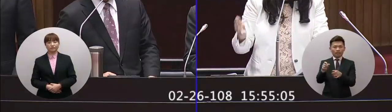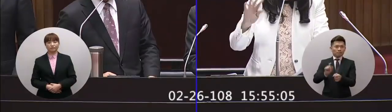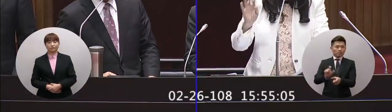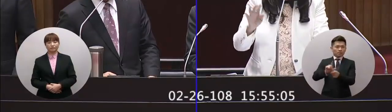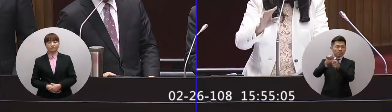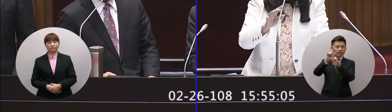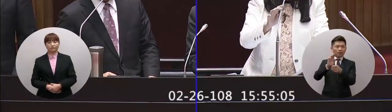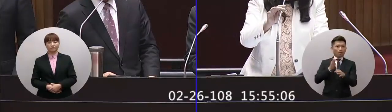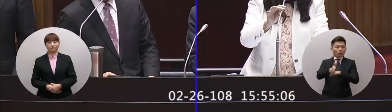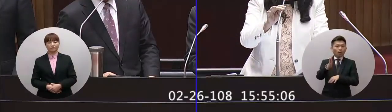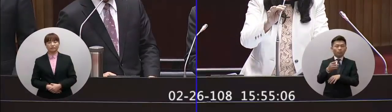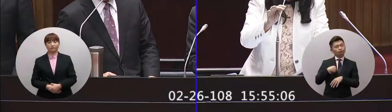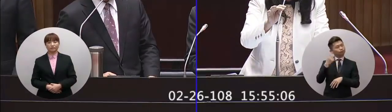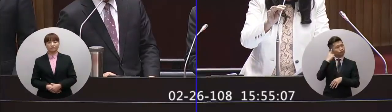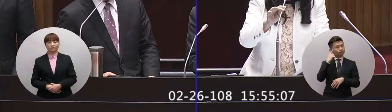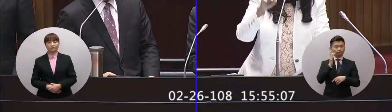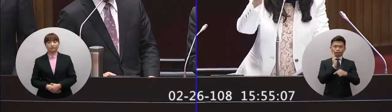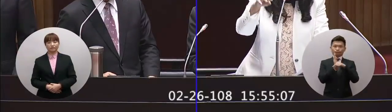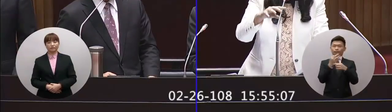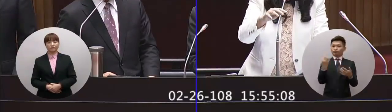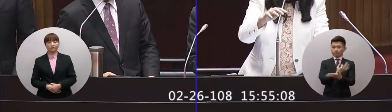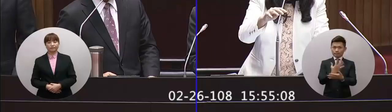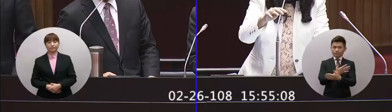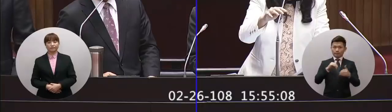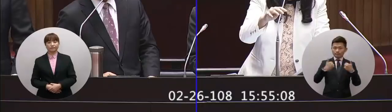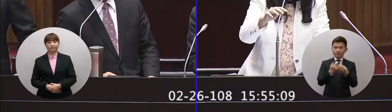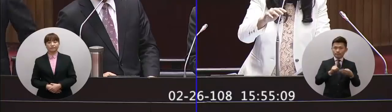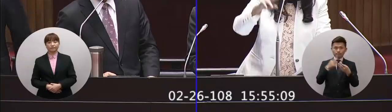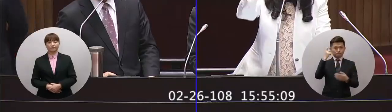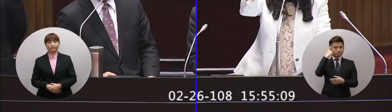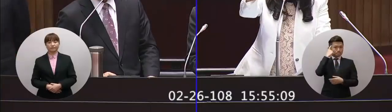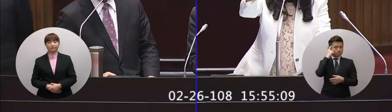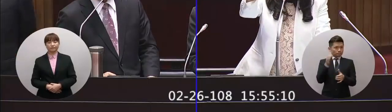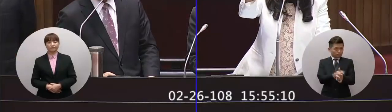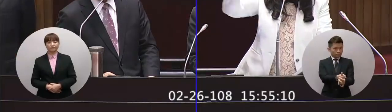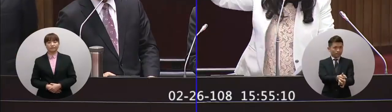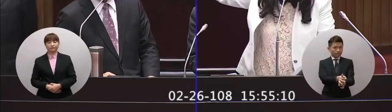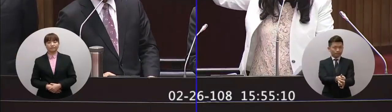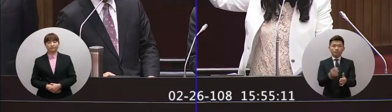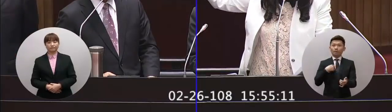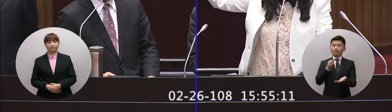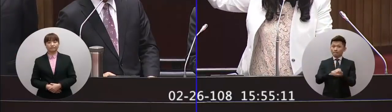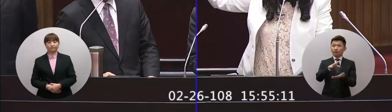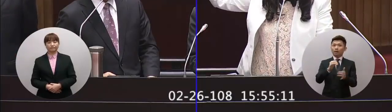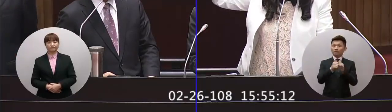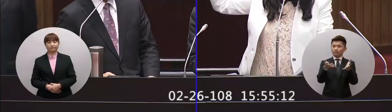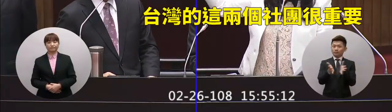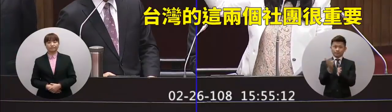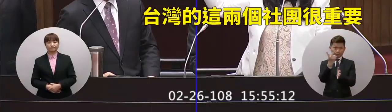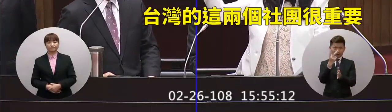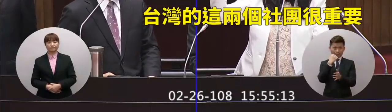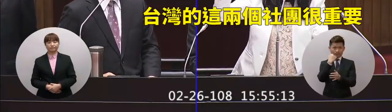不好的地方我覺得這也不是一個客觀呈現的地方反而是主觀意識形態所以我今天還要跟院長報告兩個社團